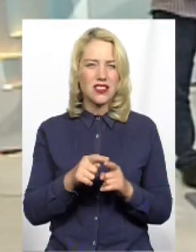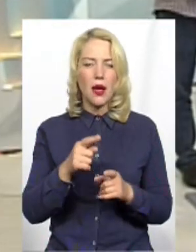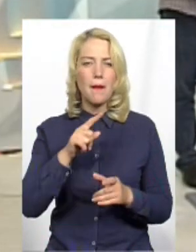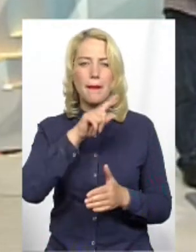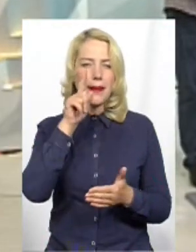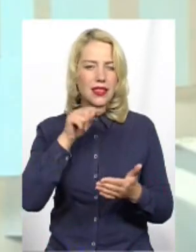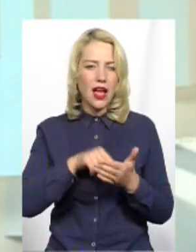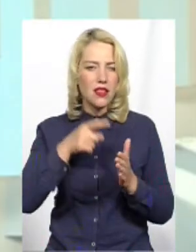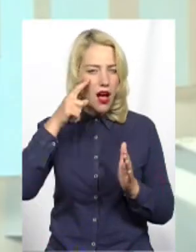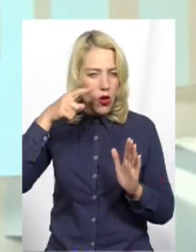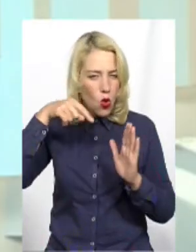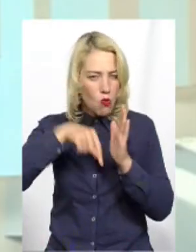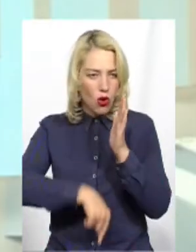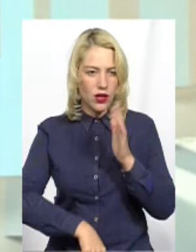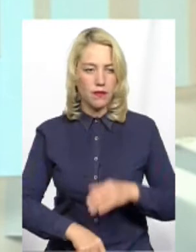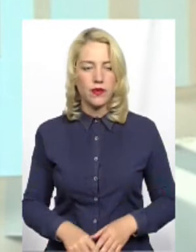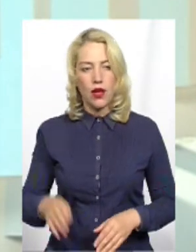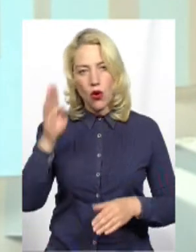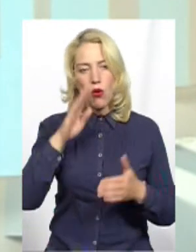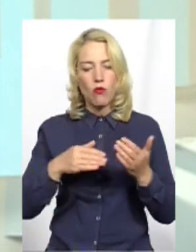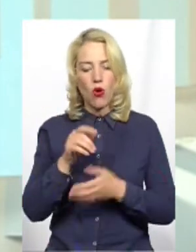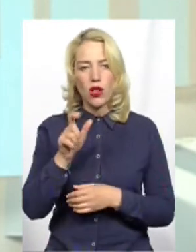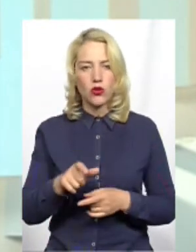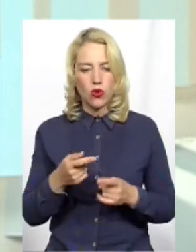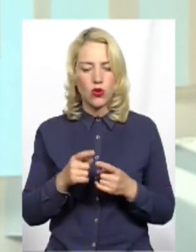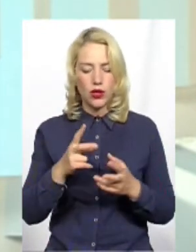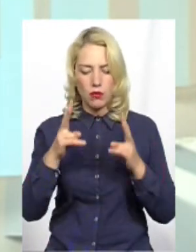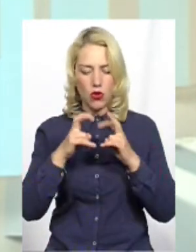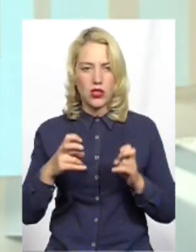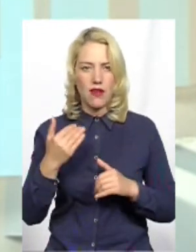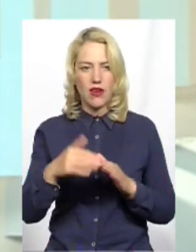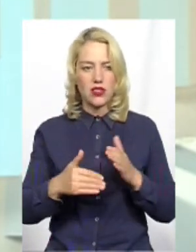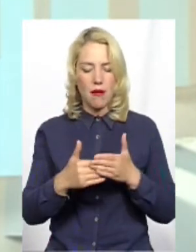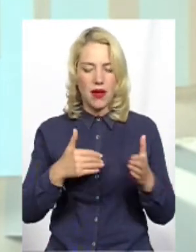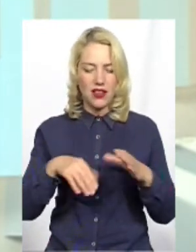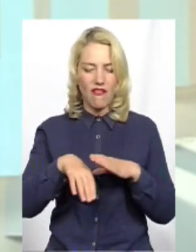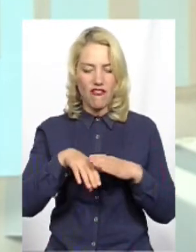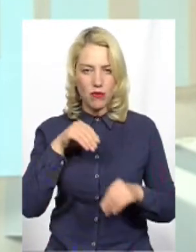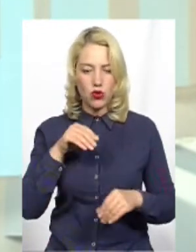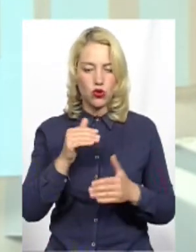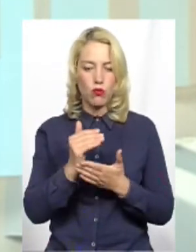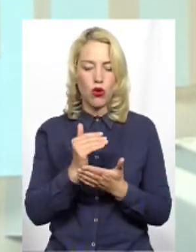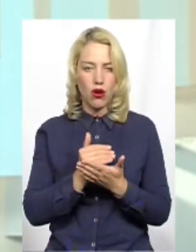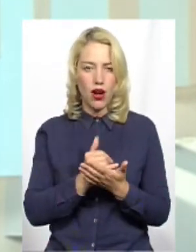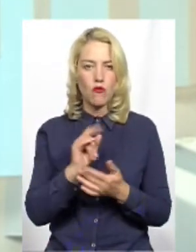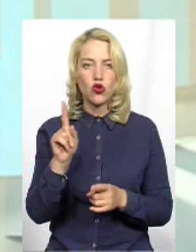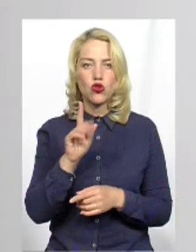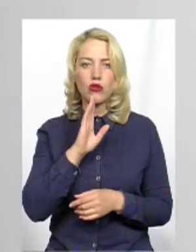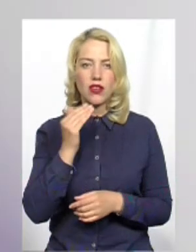Зрозуміла Політолог Ольга Заславська проаналізувала вашу передвиборчу програму Дивімося, що її зацікавило